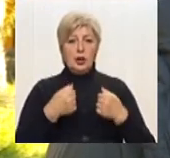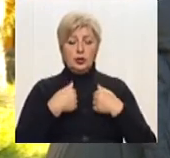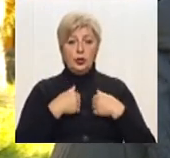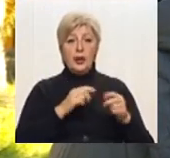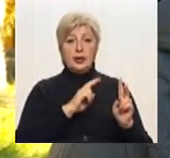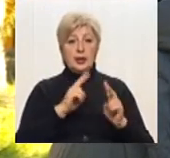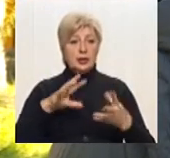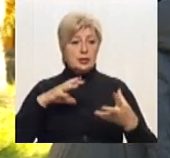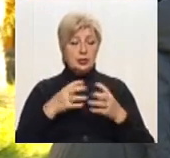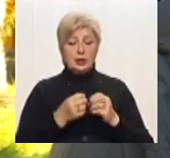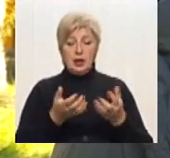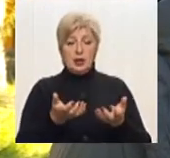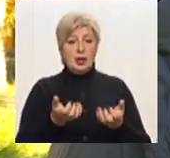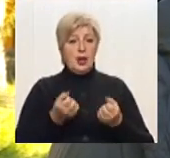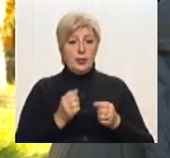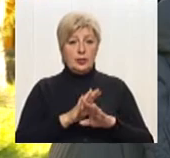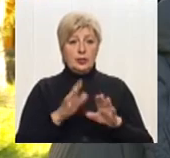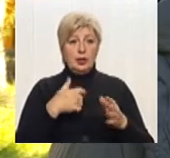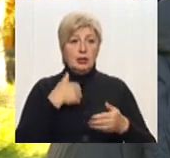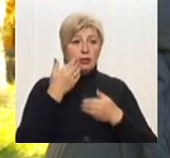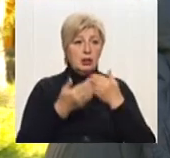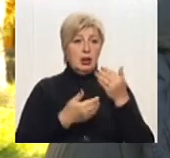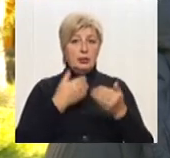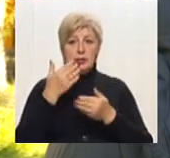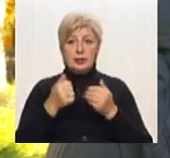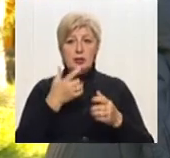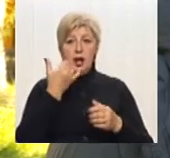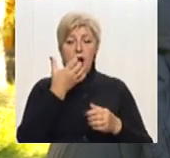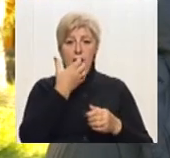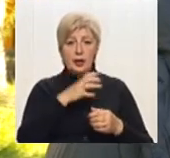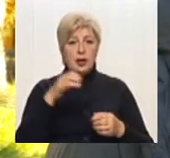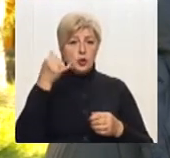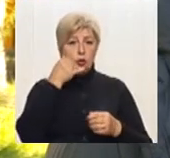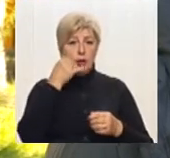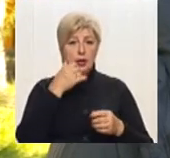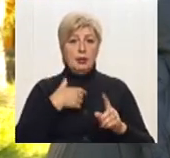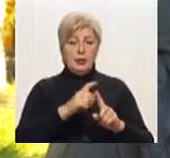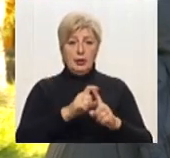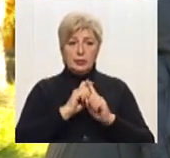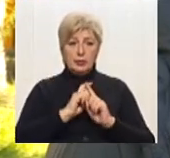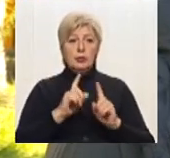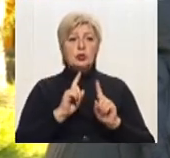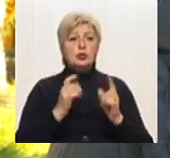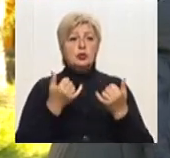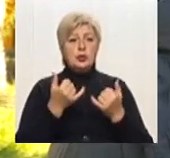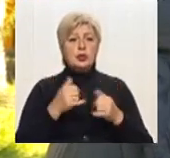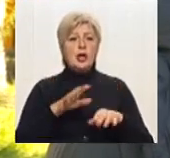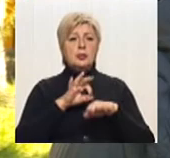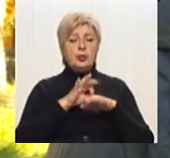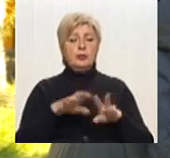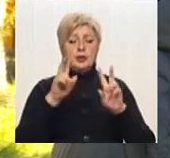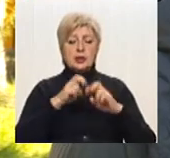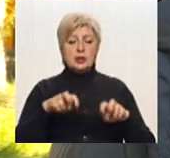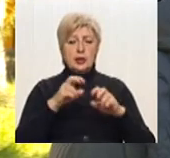приходять. Я звертаюсь періодично на урядову гарячу лінію, але мені надходять відповіді, що зараз проходять слідчі дії і в